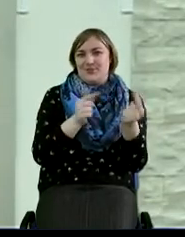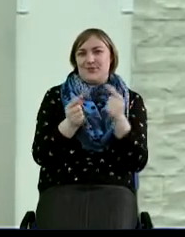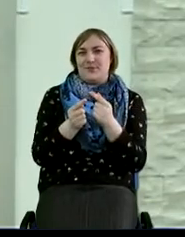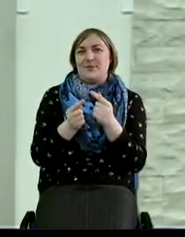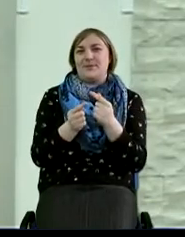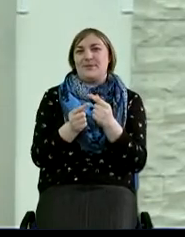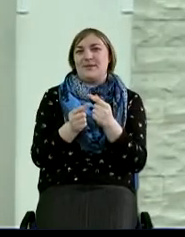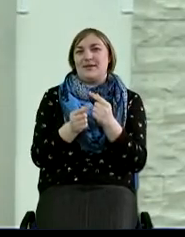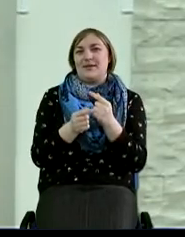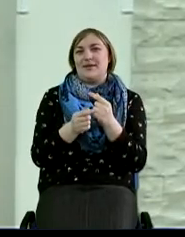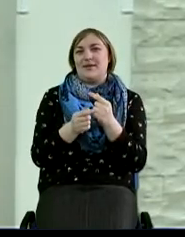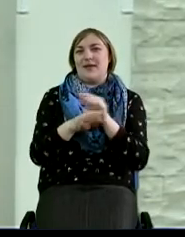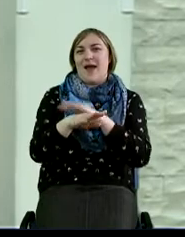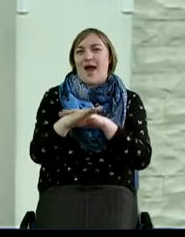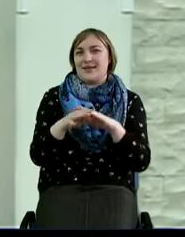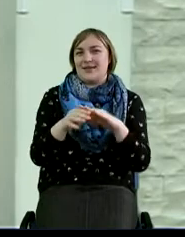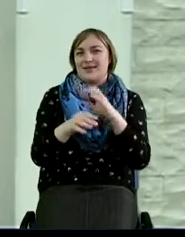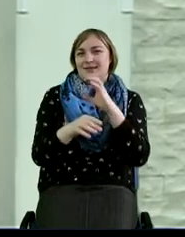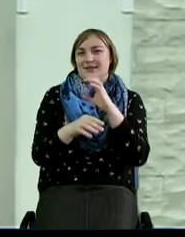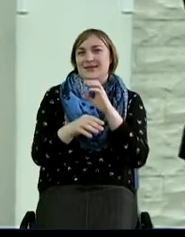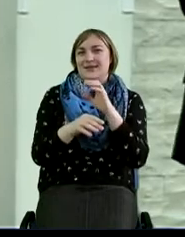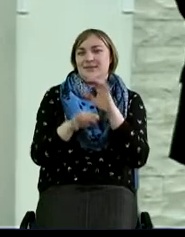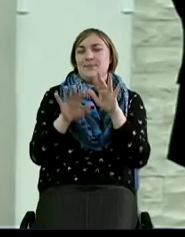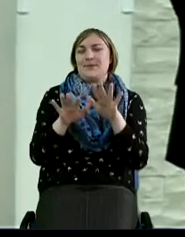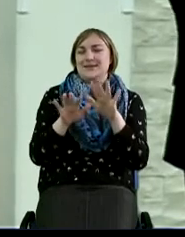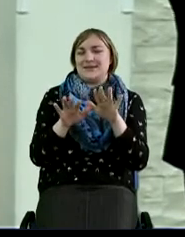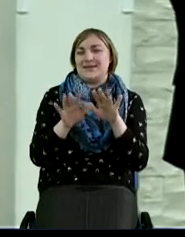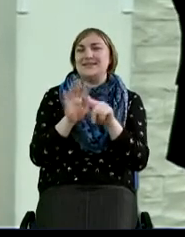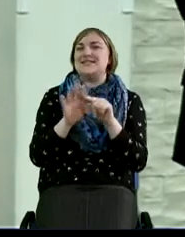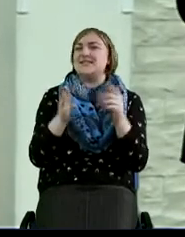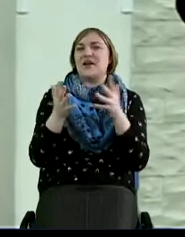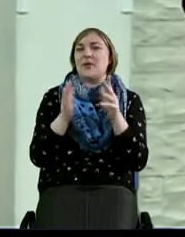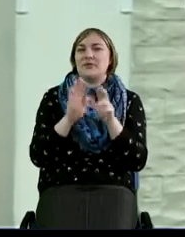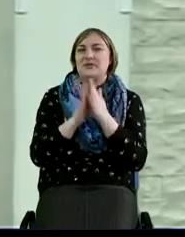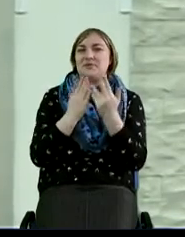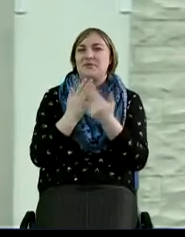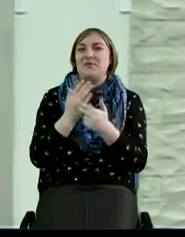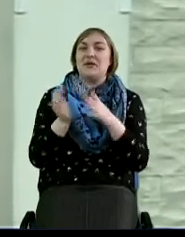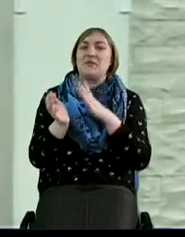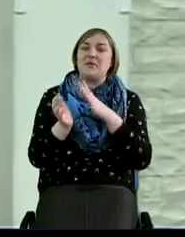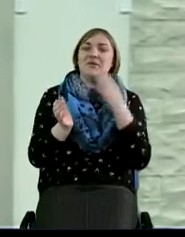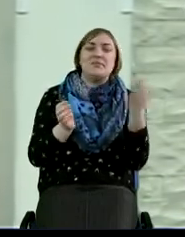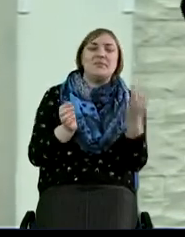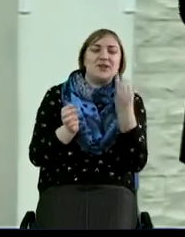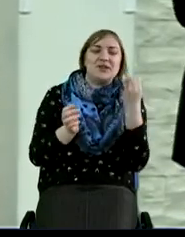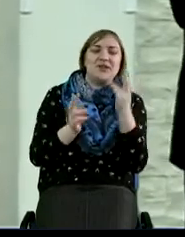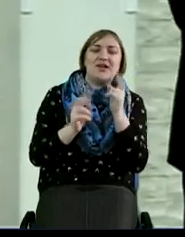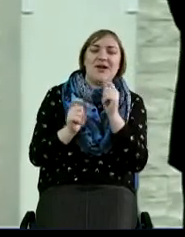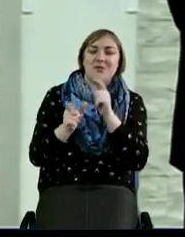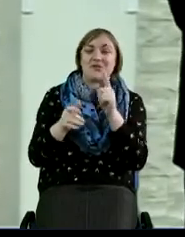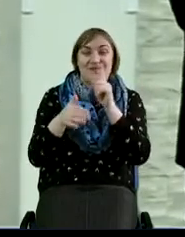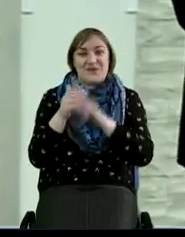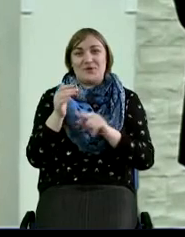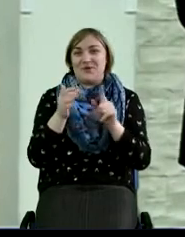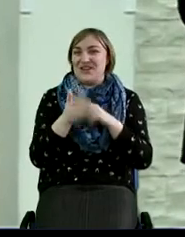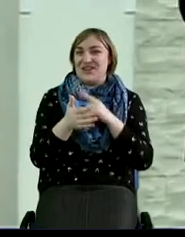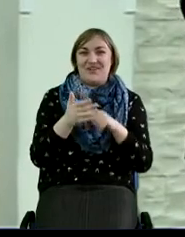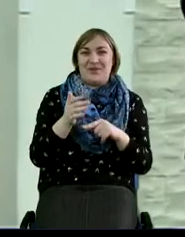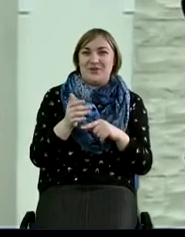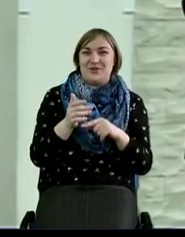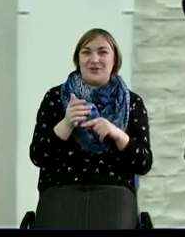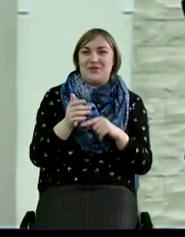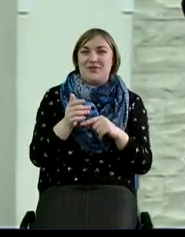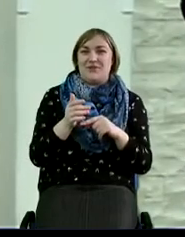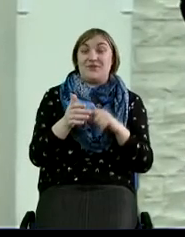и адрес стих какой-то определенный. И просто была интересная реакция людей, верующих, неверующих. То есть